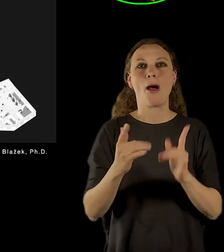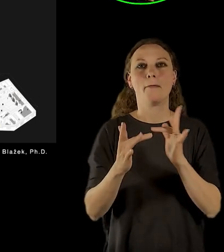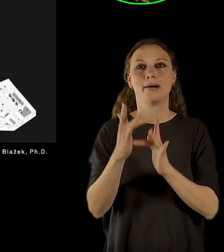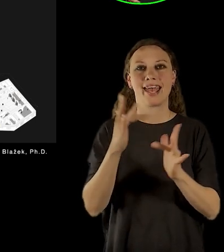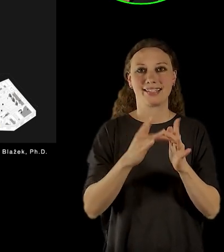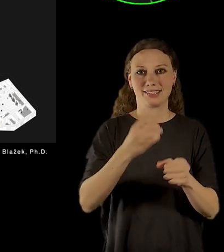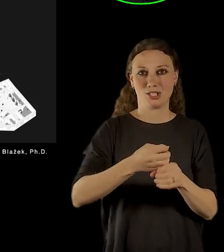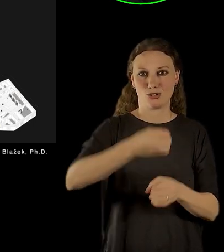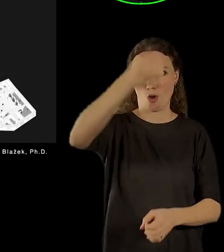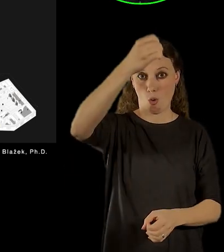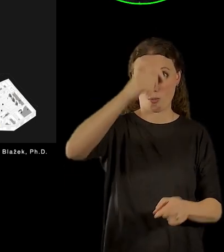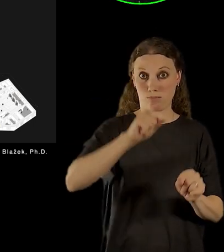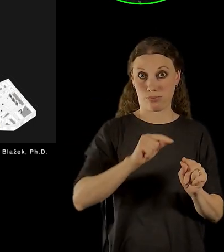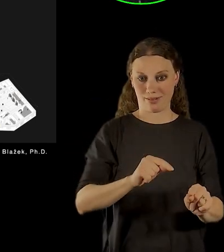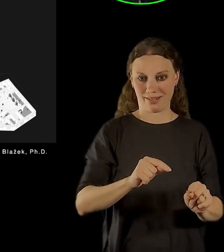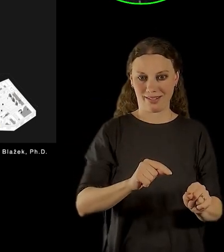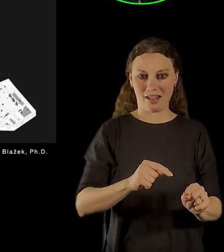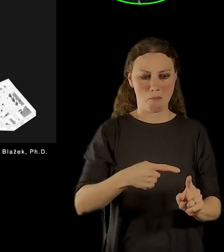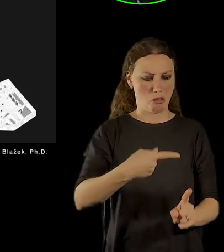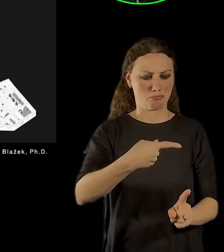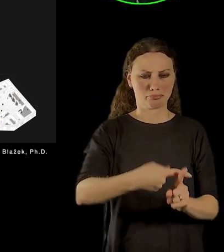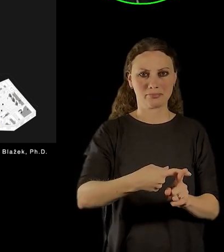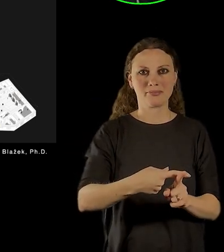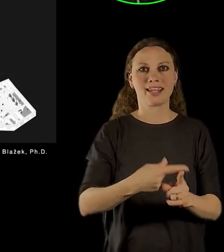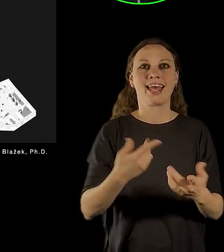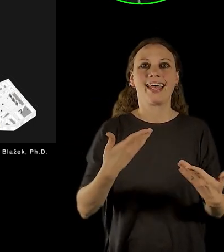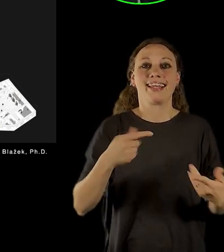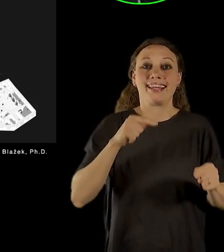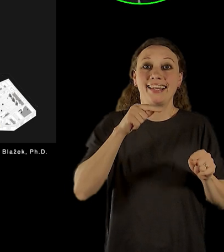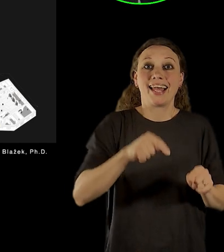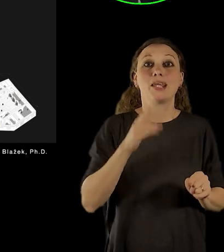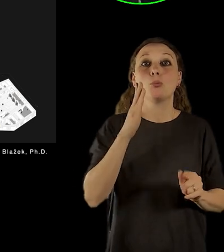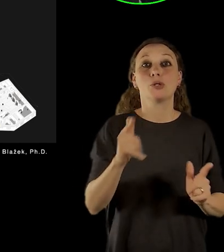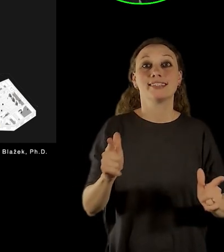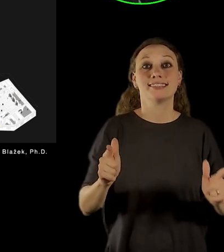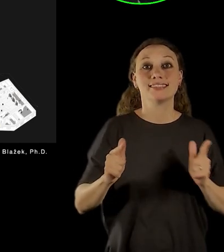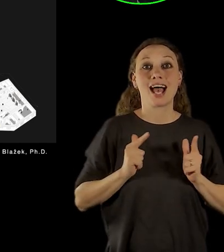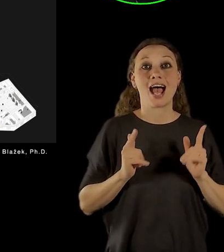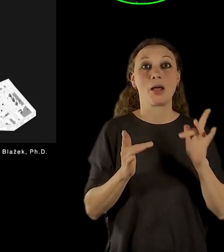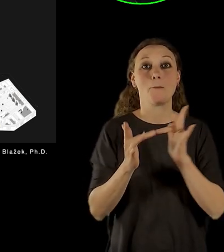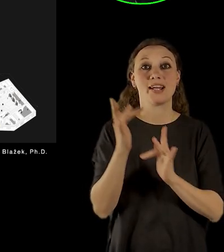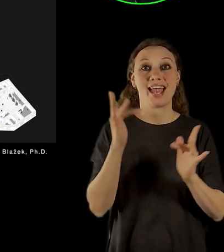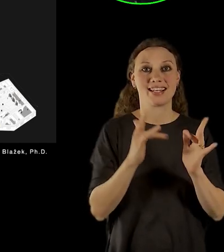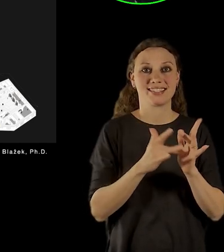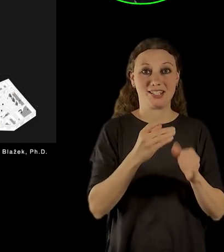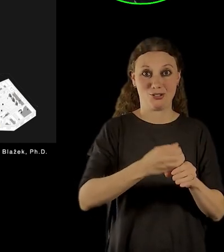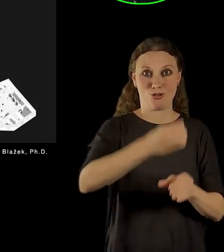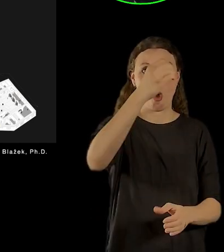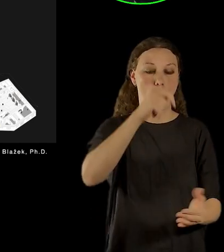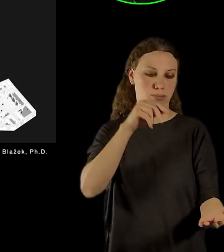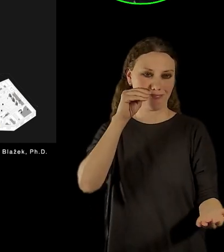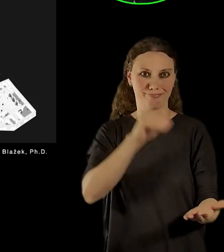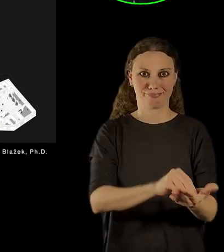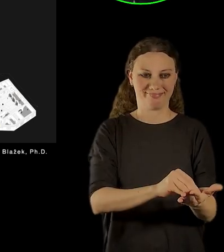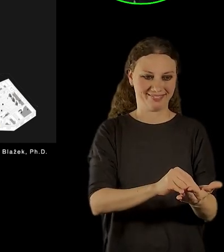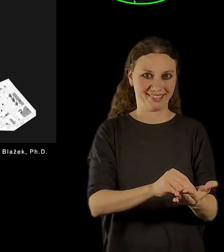marianský sloup. Takhle byla původní název ve čtyřech jazycích. Pražský magistrát to nechal odsechat z části, aby tam zde